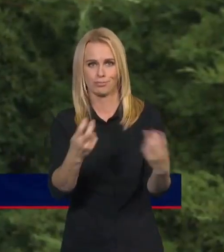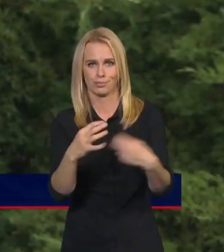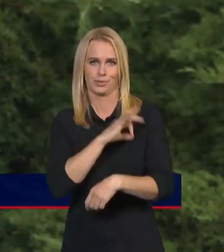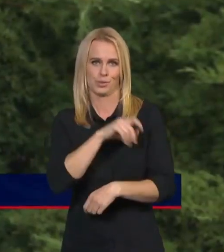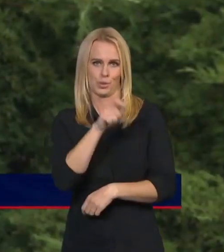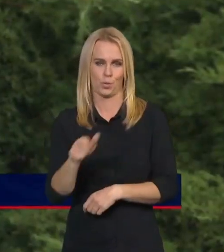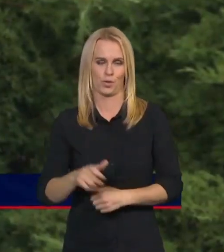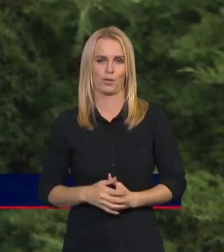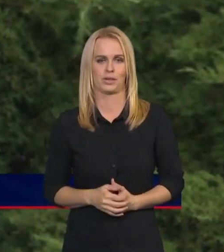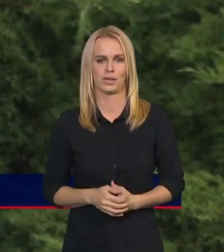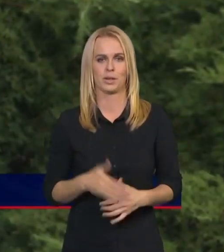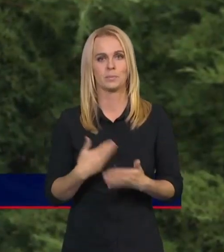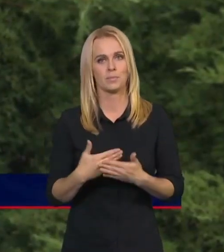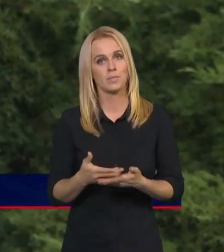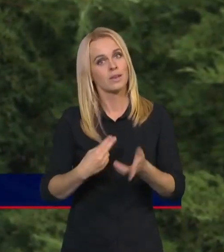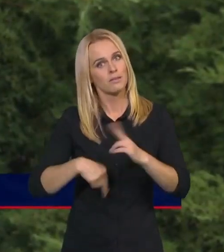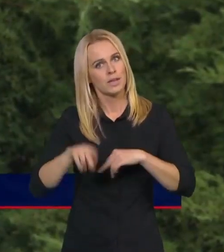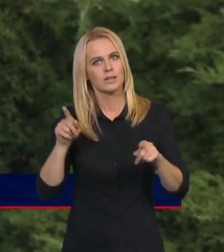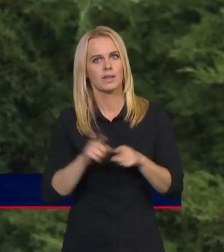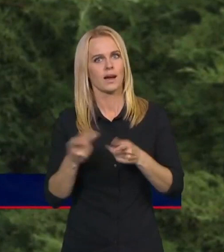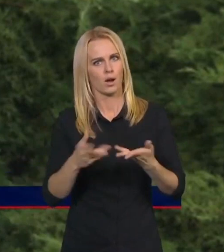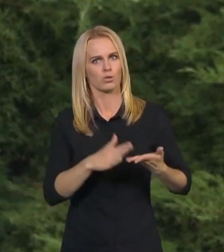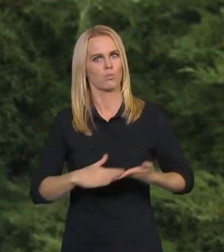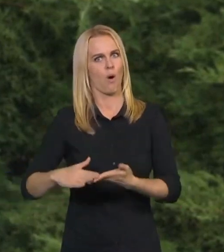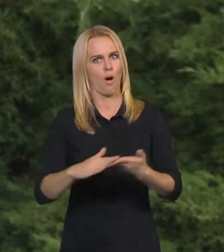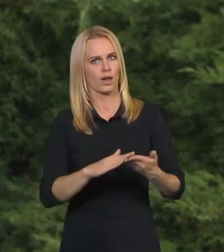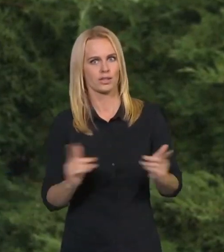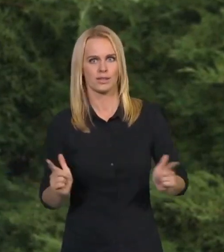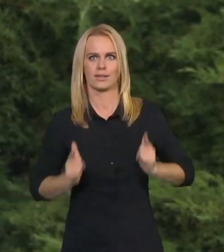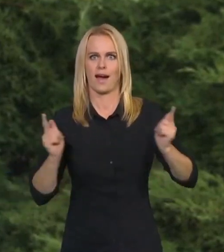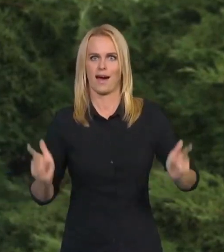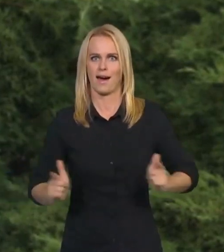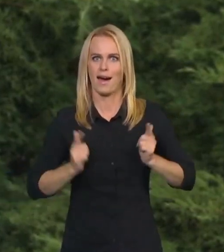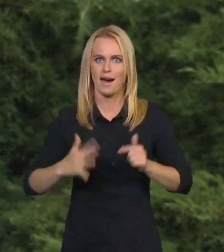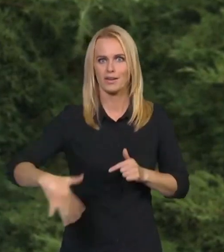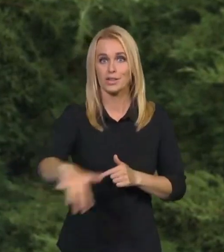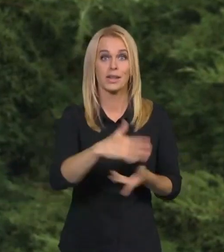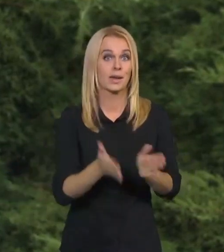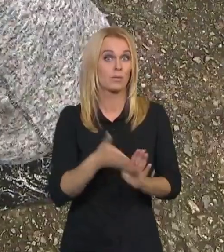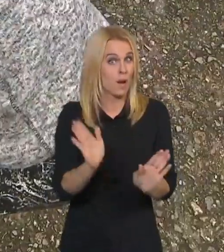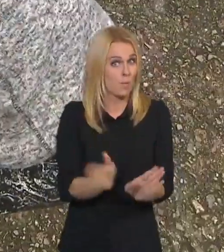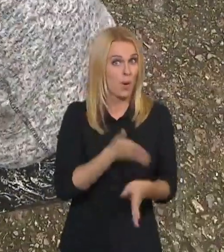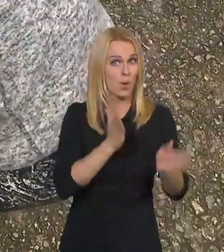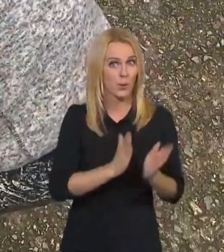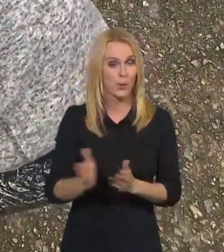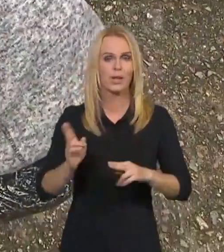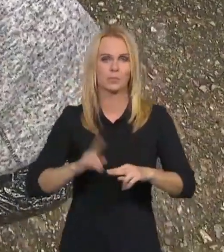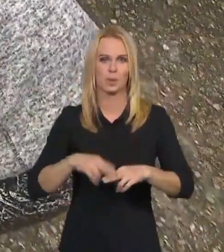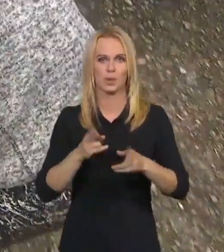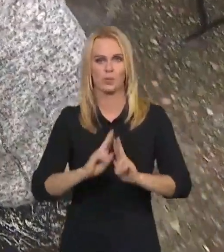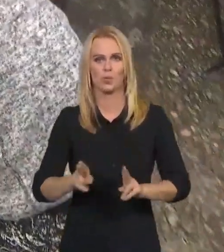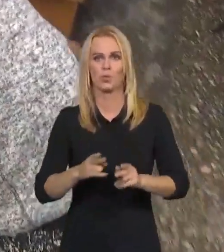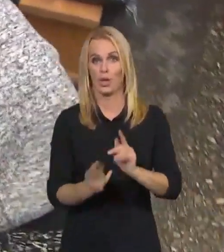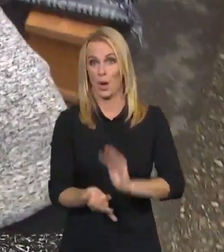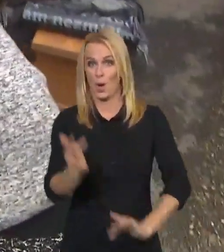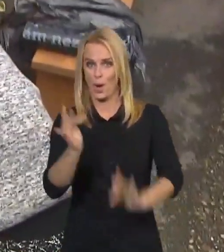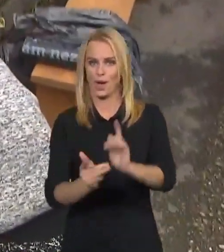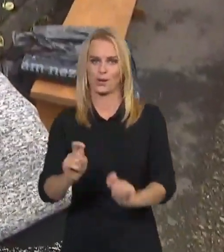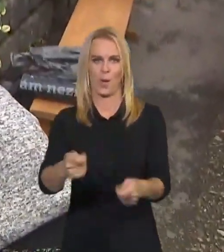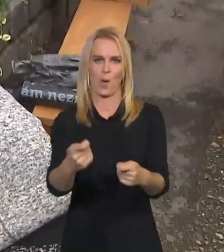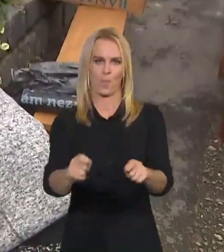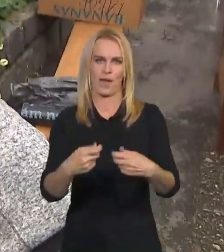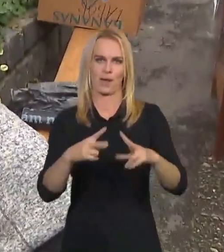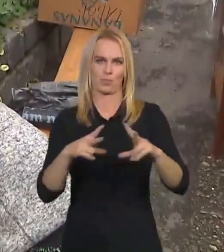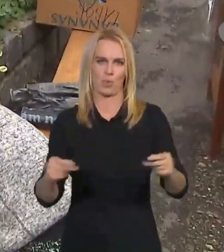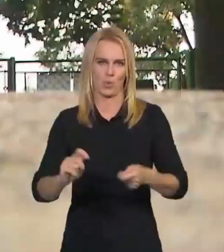část nebo nadstavbu, třeba to obligátní opékání špekáčku. To se daří v pražských Cibulkách.